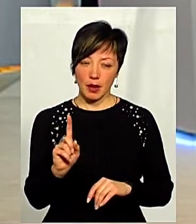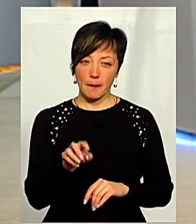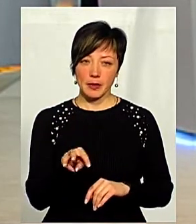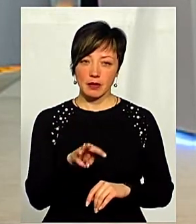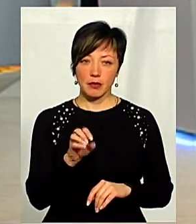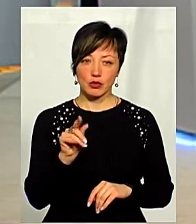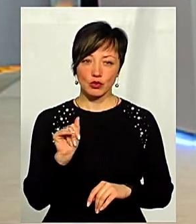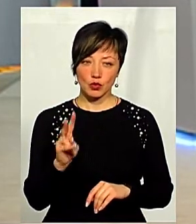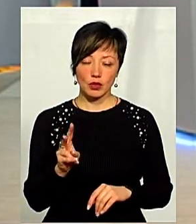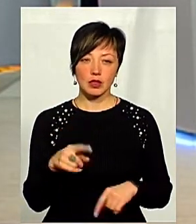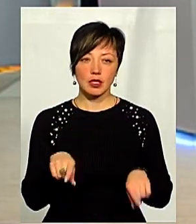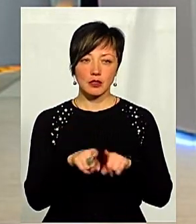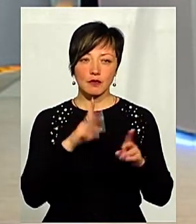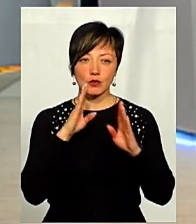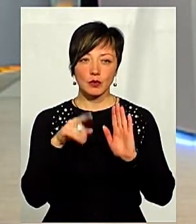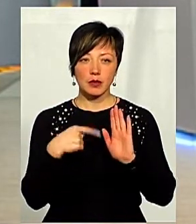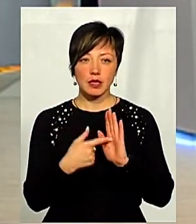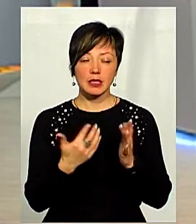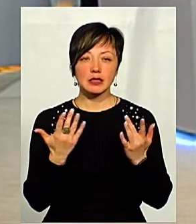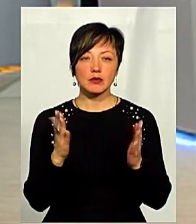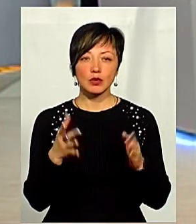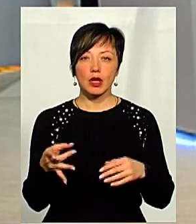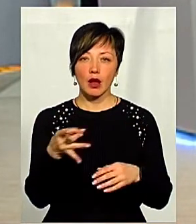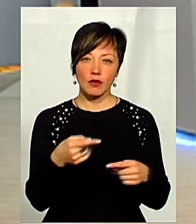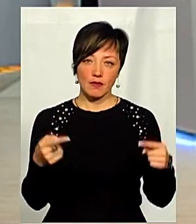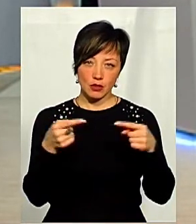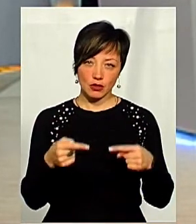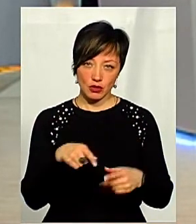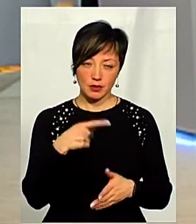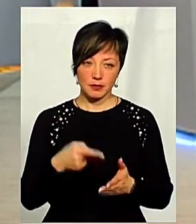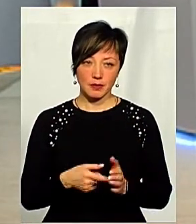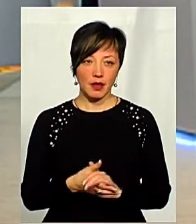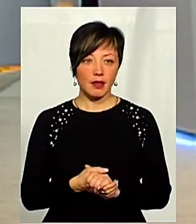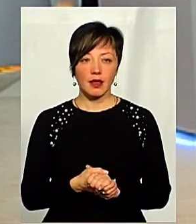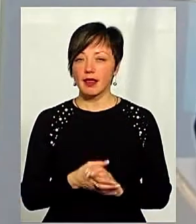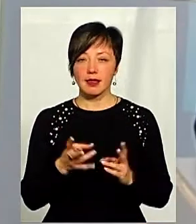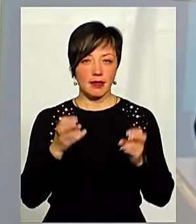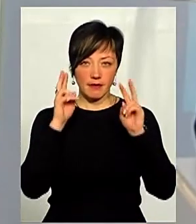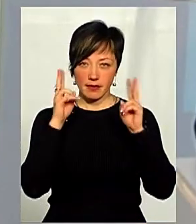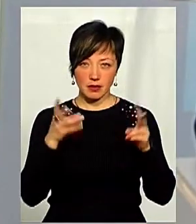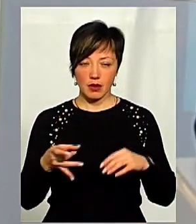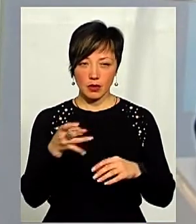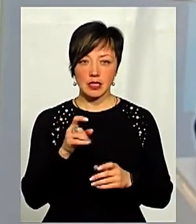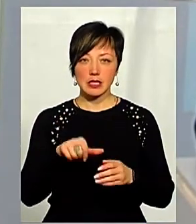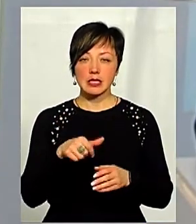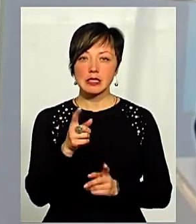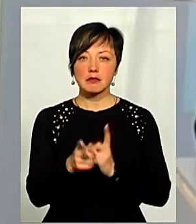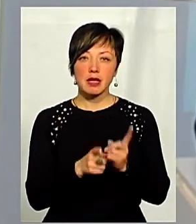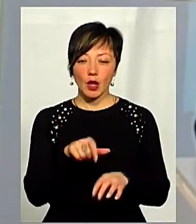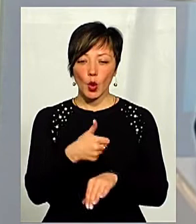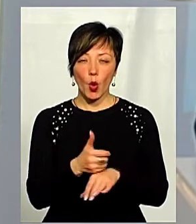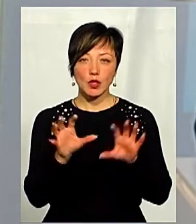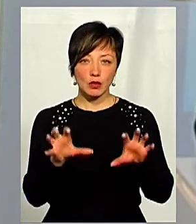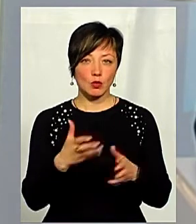Мирослав Мальчук, теж у фейсбуці, питає, скільки на що області буде районів, чи вже визначилися? Не визначилися, тому що зміни до Конституції не